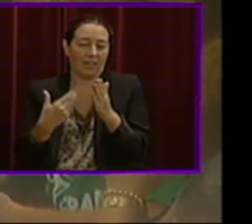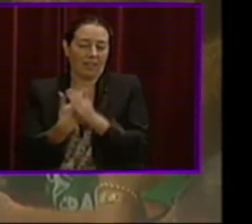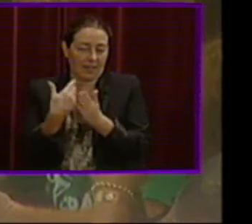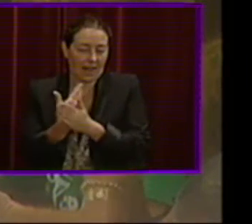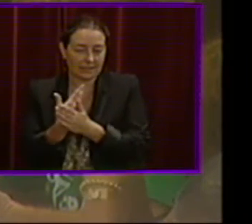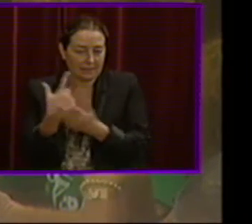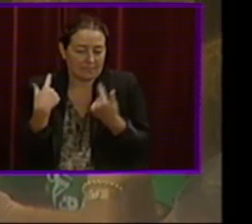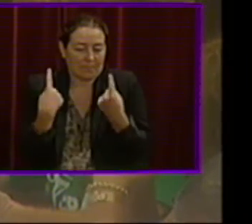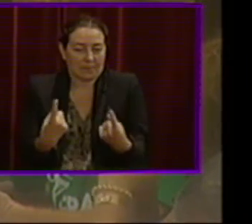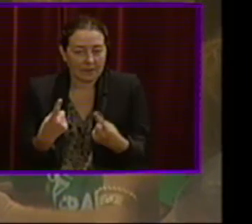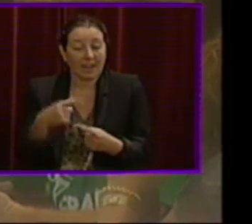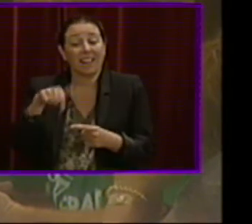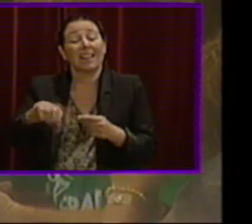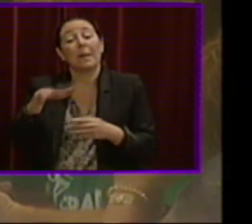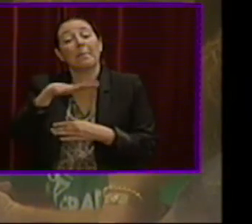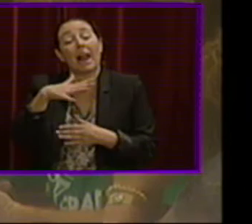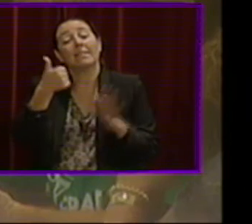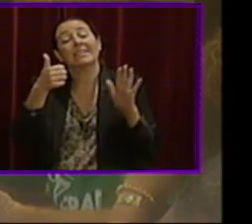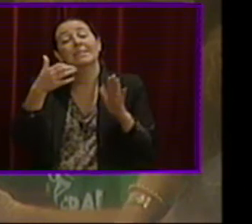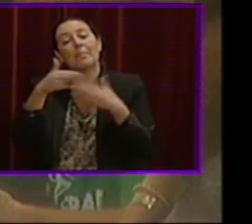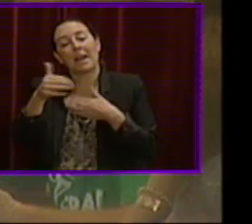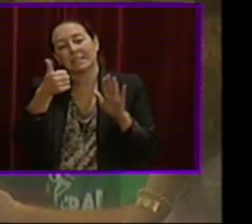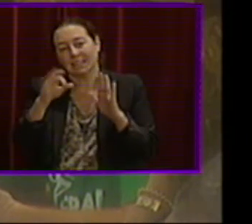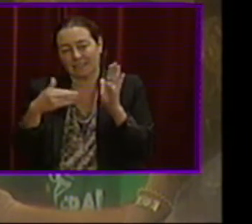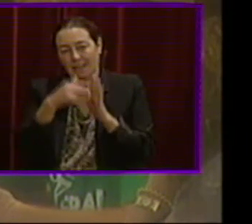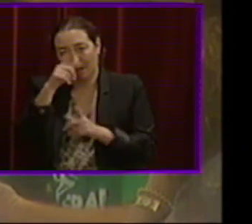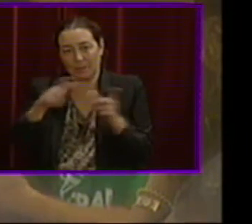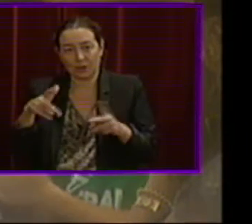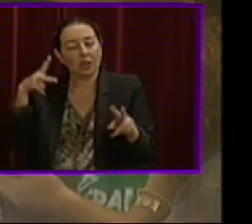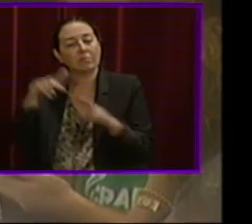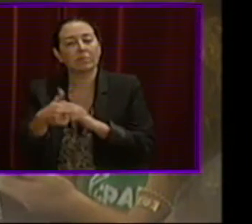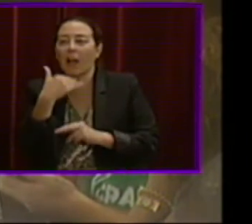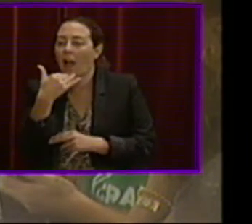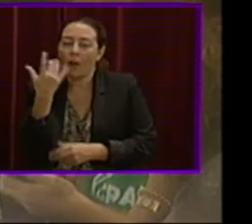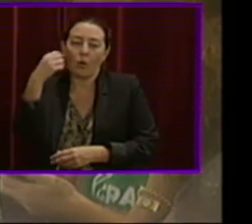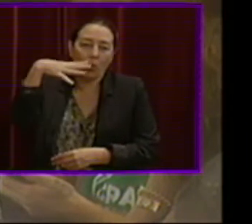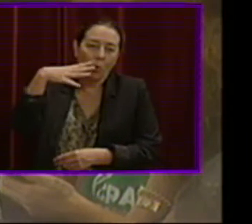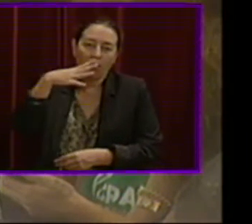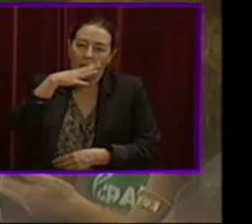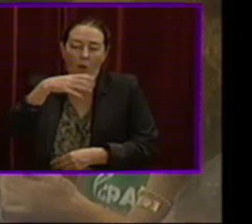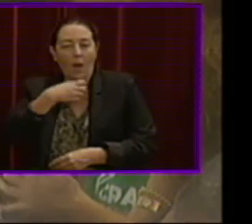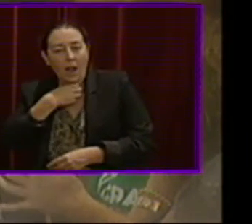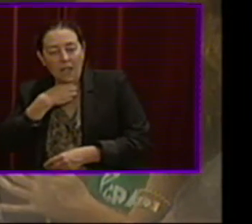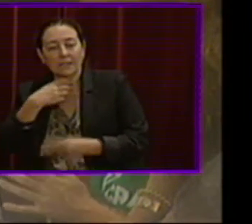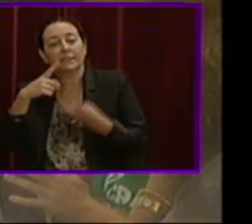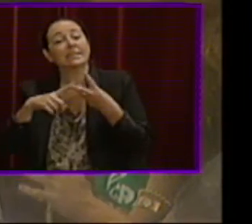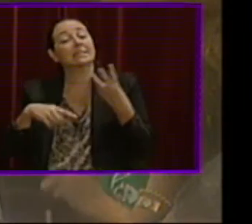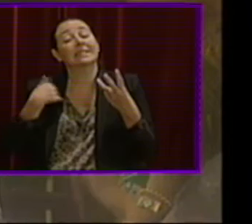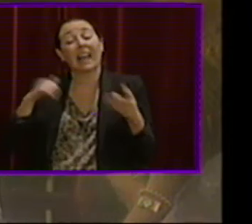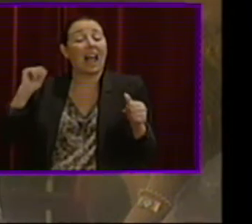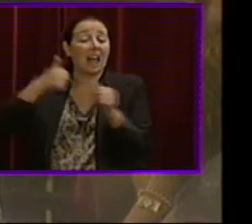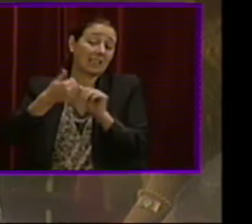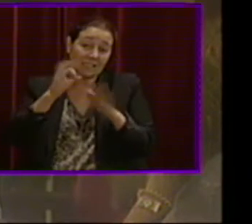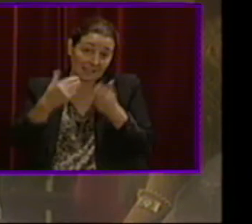ha més de 60.000 persones que se han vist privades de algun suministro básico, luz, gas, agua. Després de més de 60 dies de acció de govern,